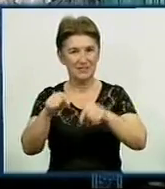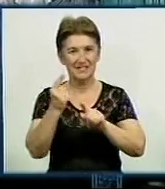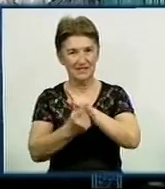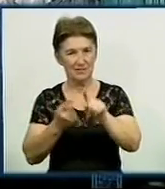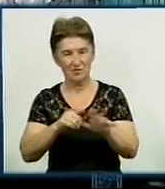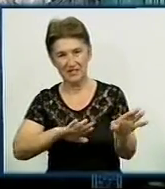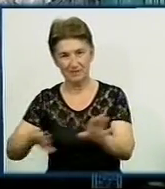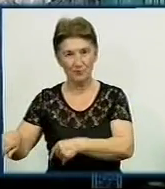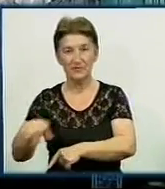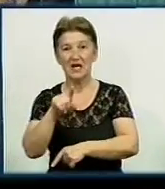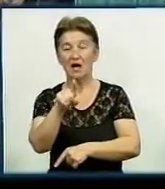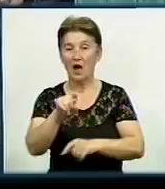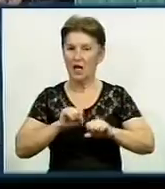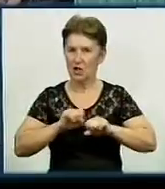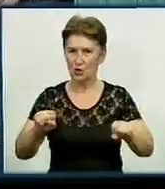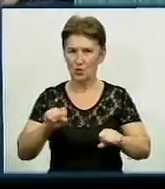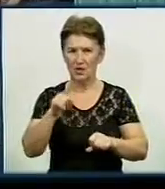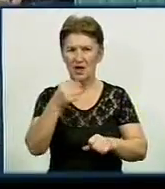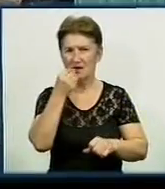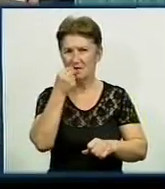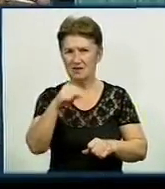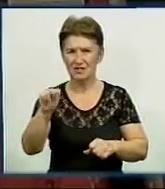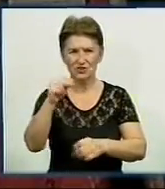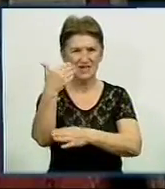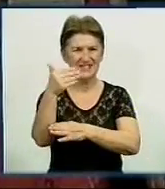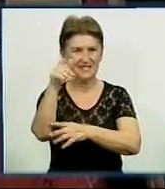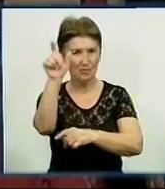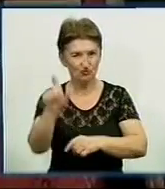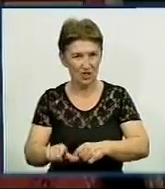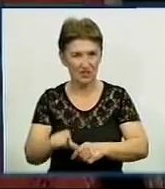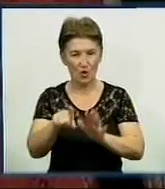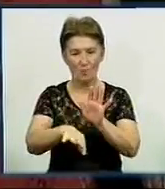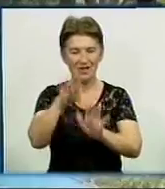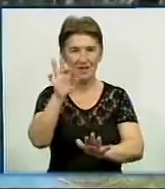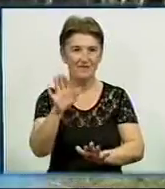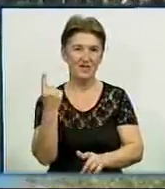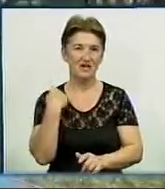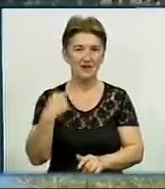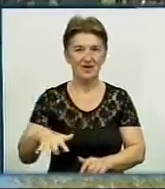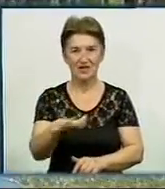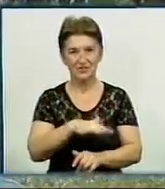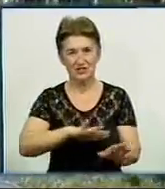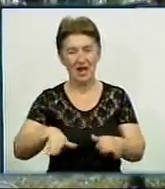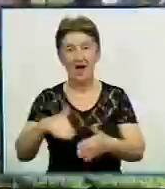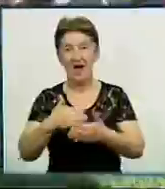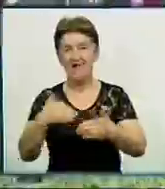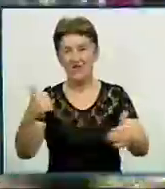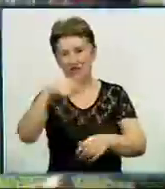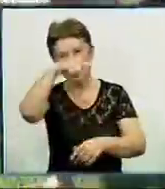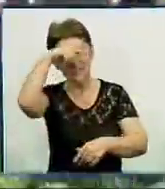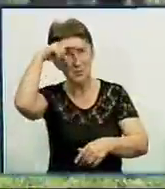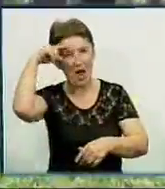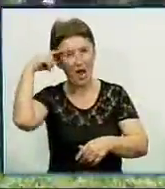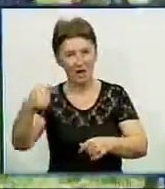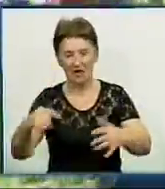Герої нашого часу. Кращого знам'янчана на року обирали на Кіровоградщині. Від спеки врятує бійка.